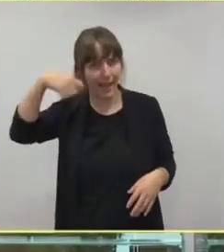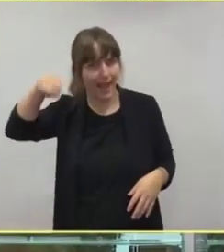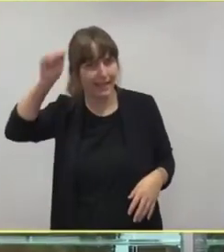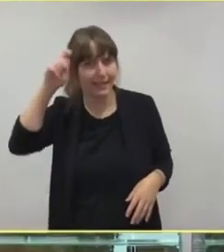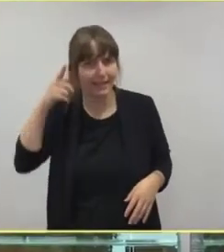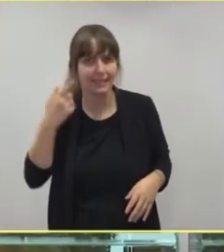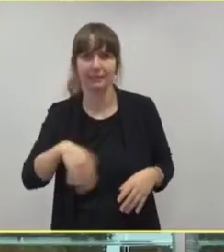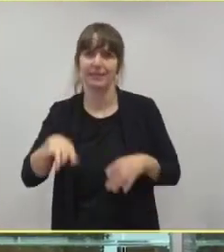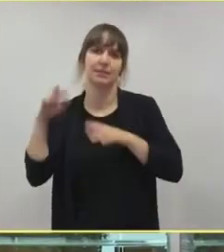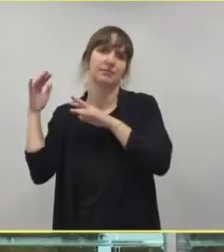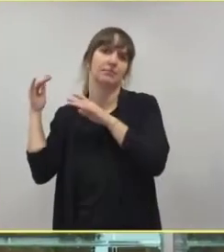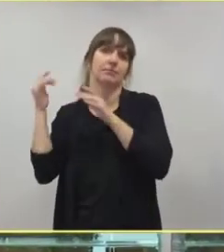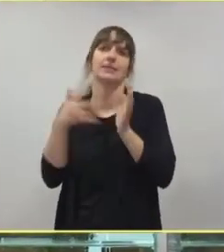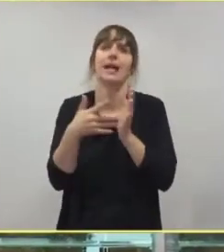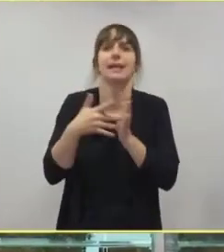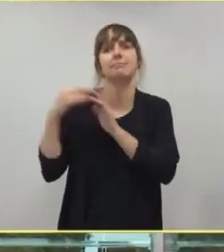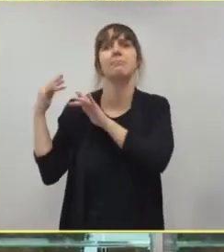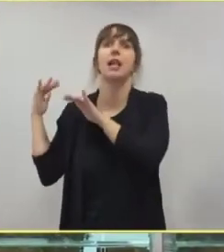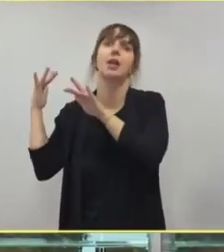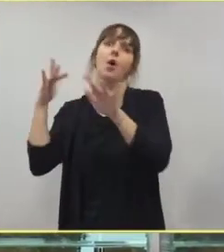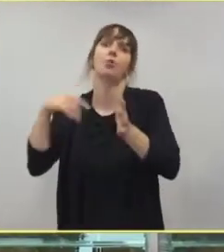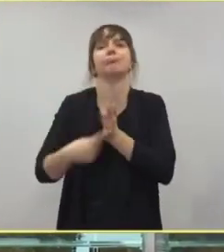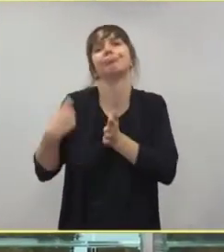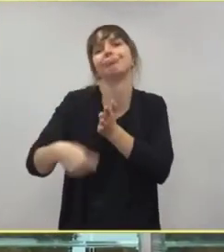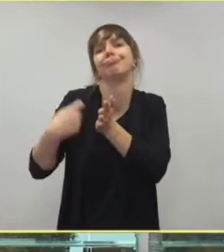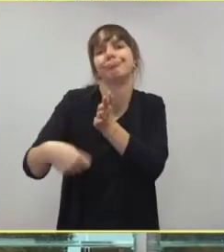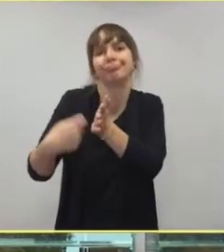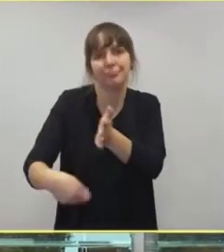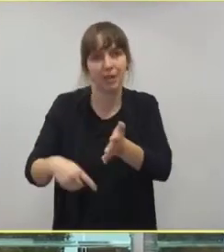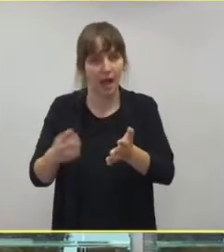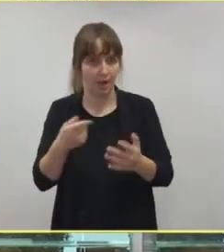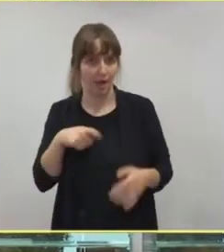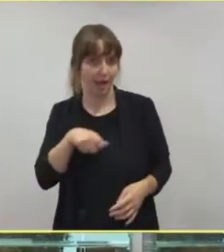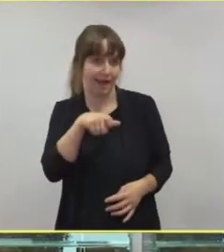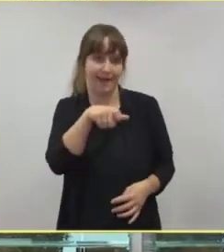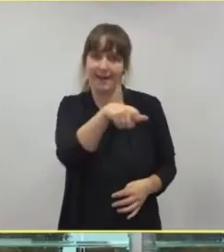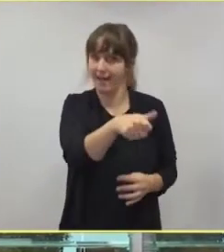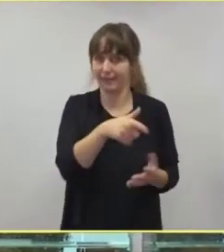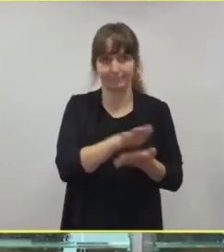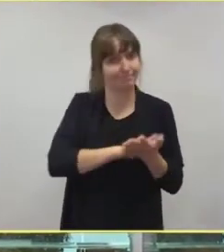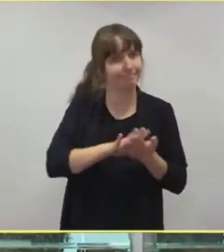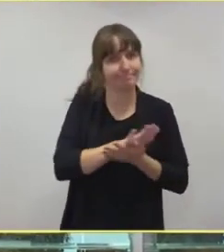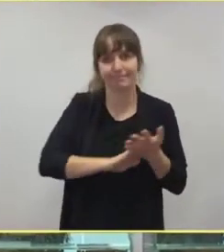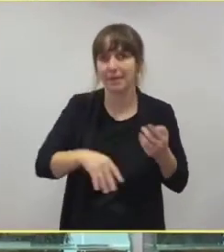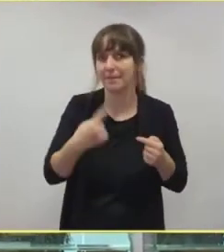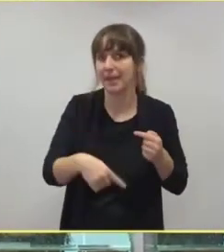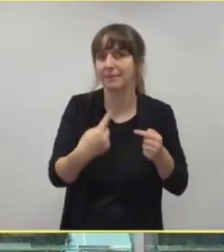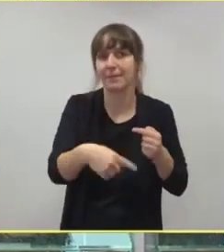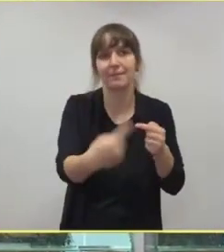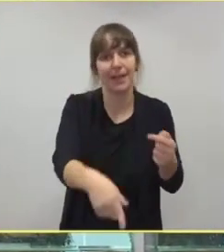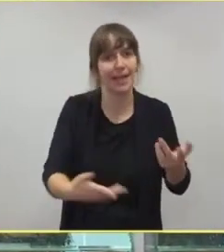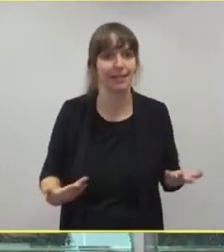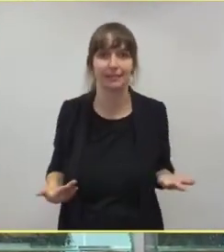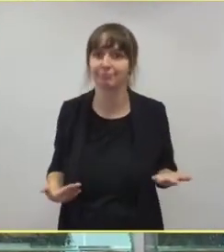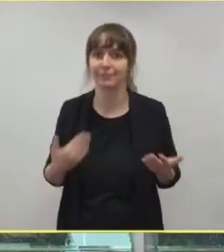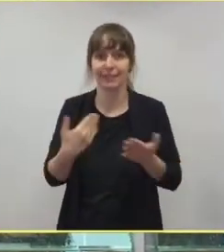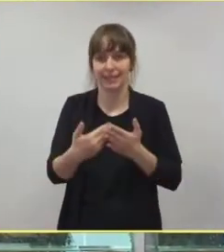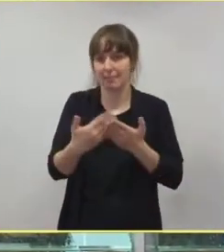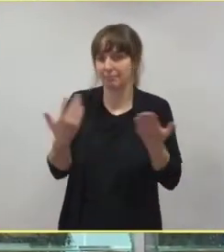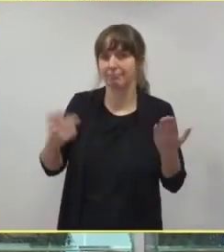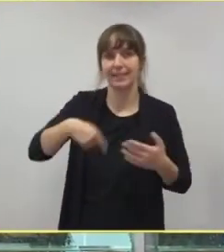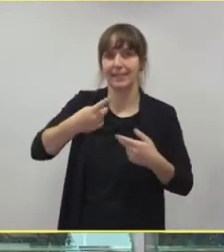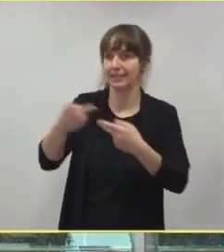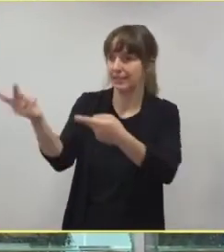Millionen Teste eingekauft, aber im Rheinland sind die nicht verfügbar. Das heißt, wir wissen im Moment nicht, wann die nächsten